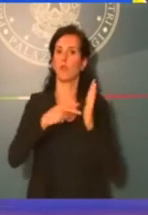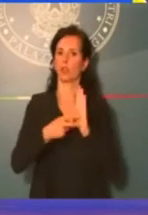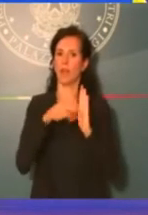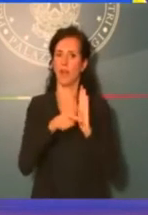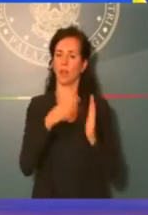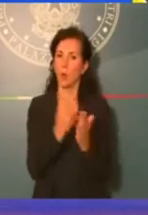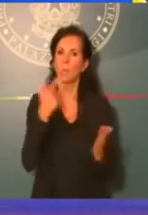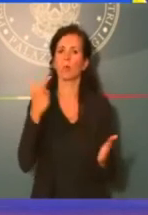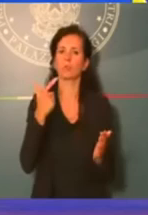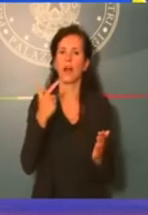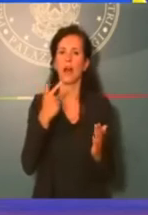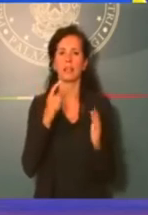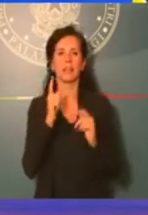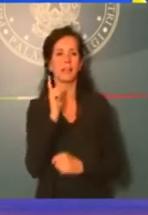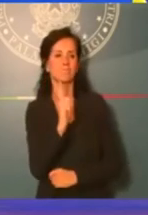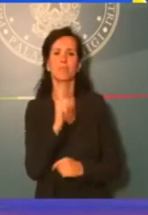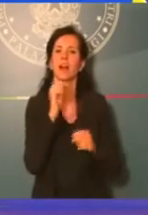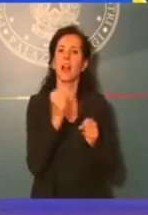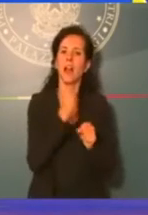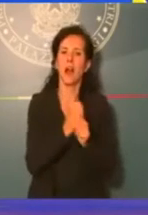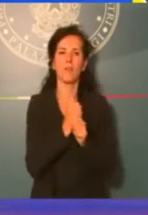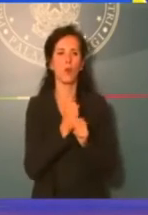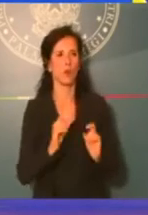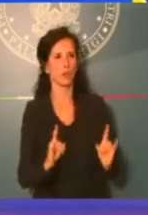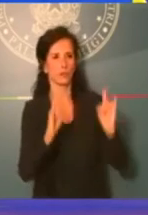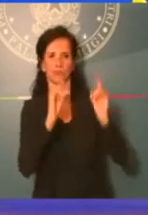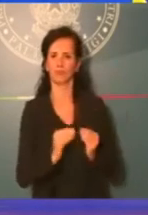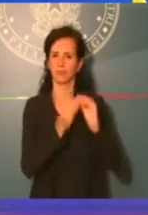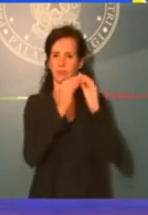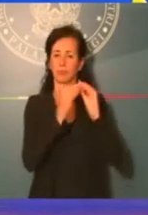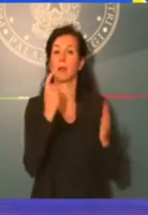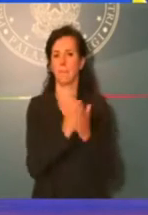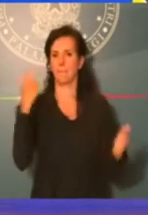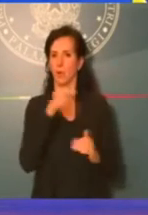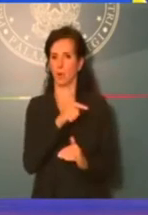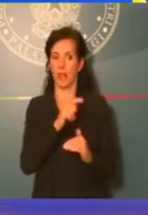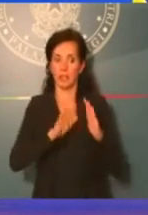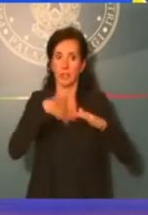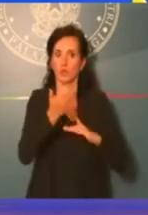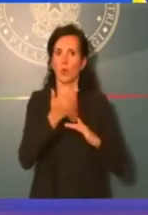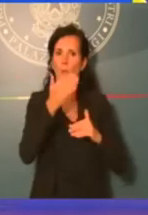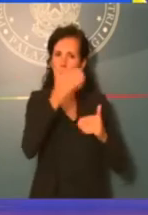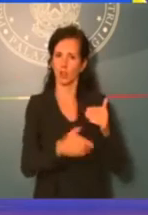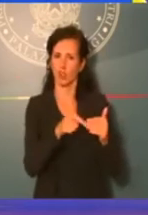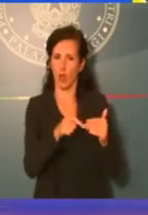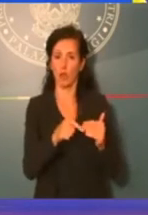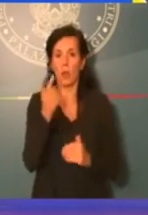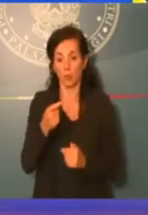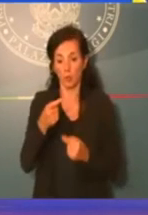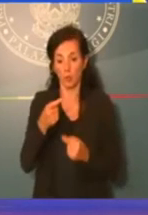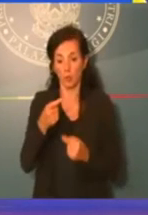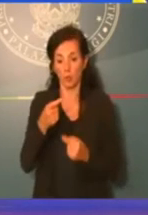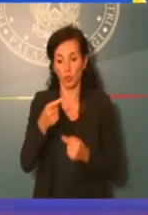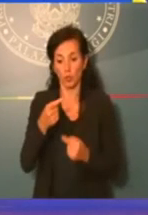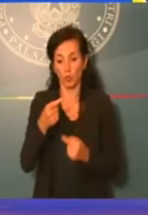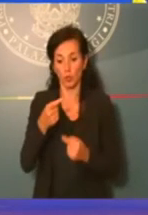le opere più importanti, quelle sombrasoglie, perché questa presenza di questi tecnici di questo collegio consentirà di